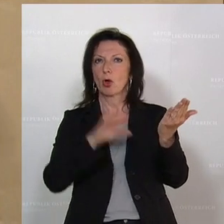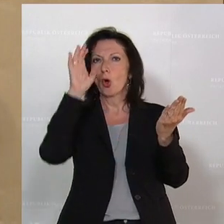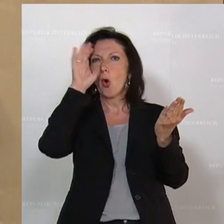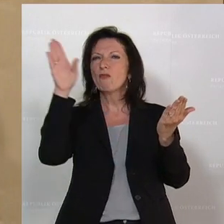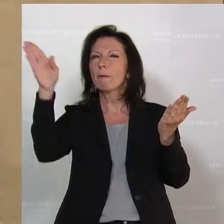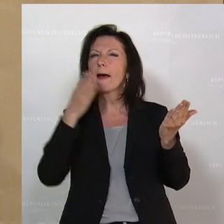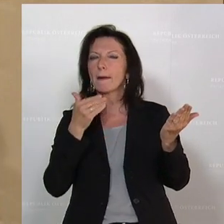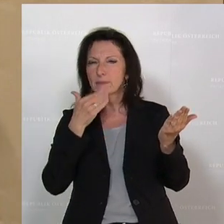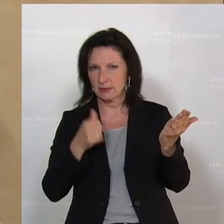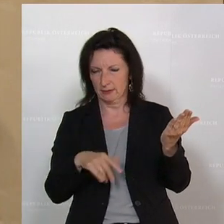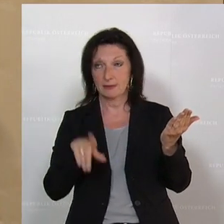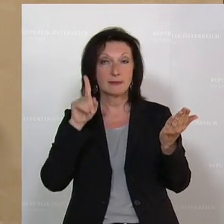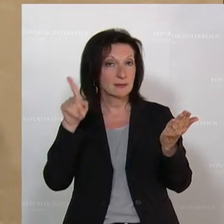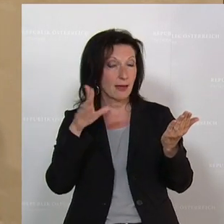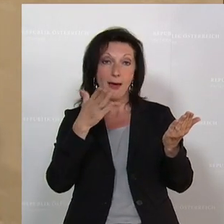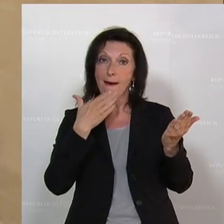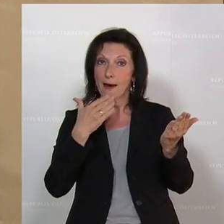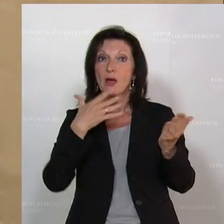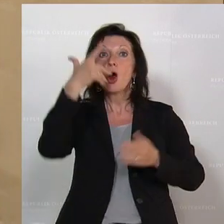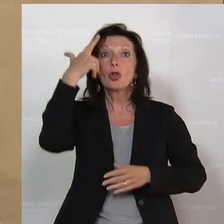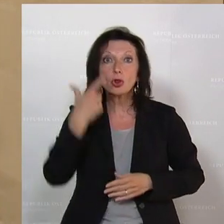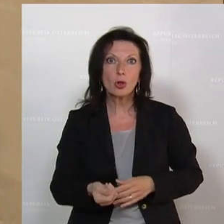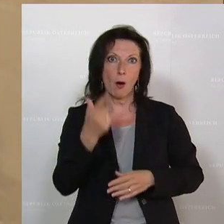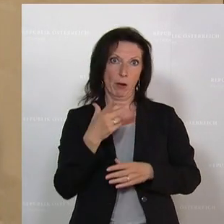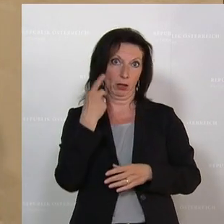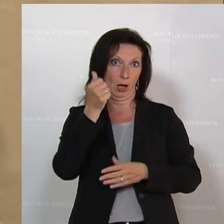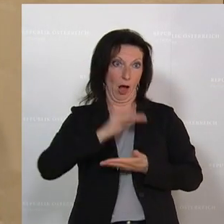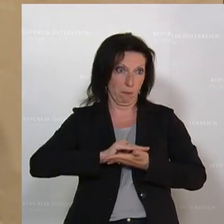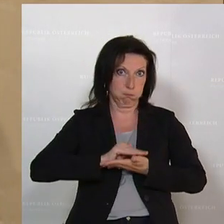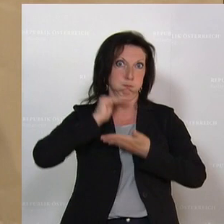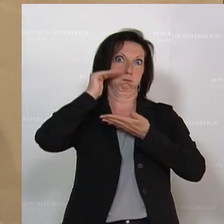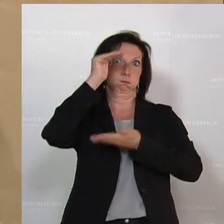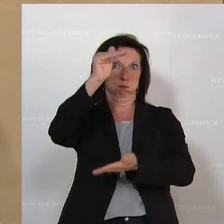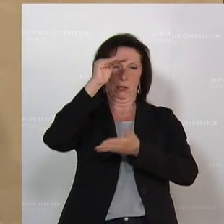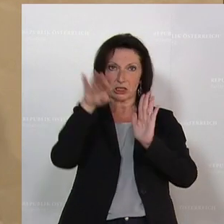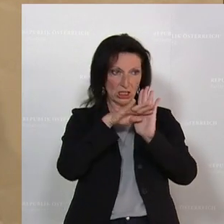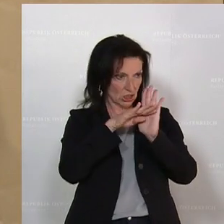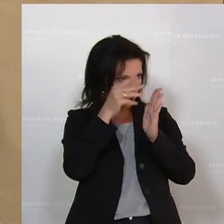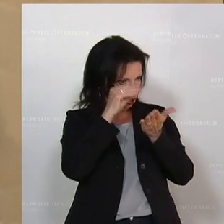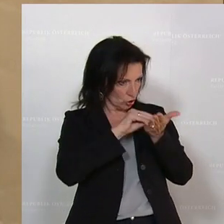bewusst und absichtlich doppelt so viel Geld ausgegeben, als das Gesetz erlaubt.